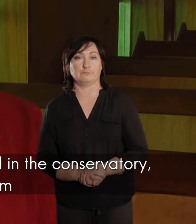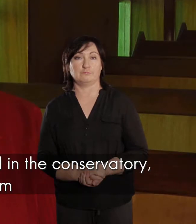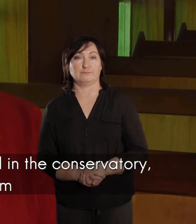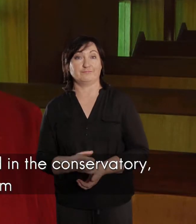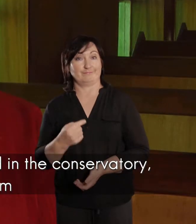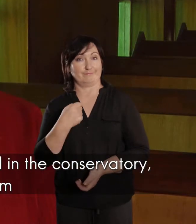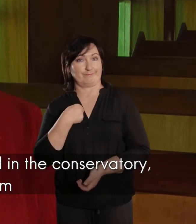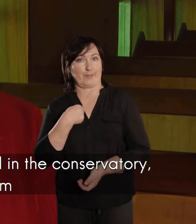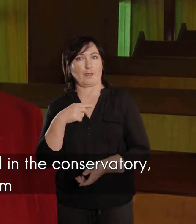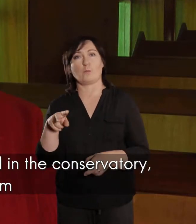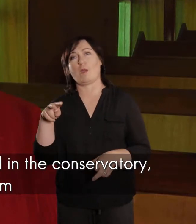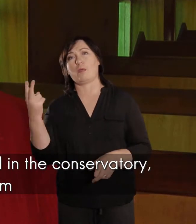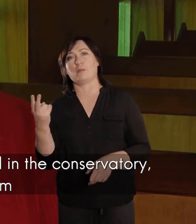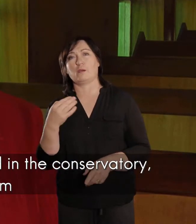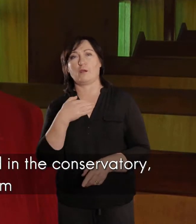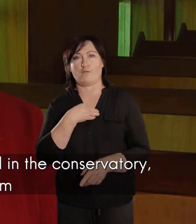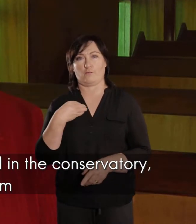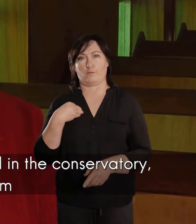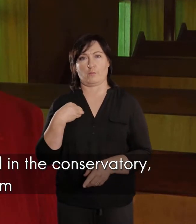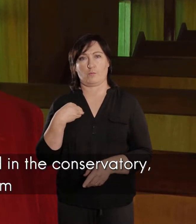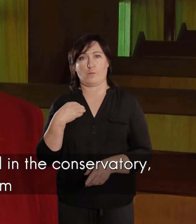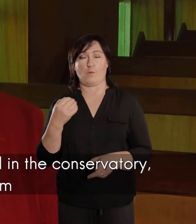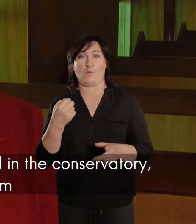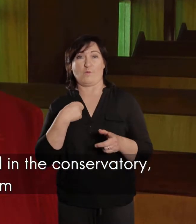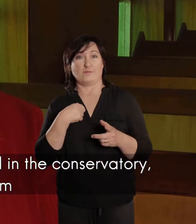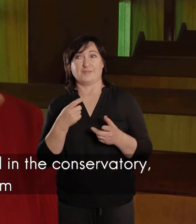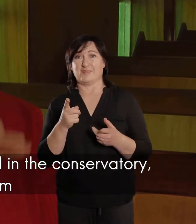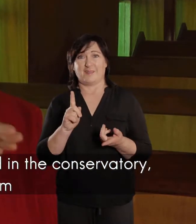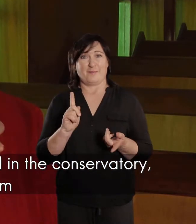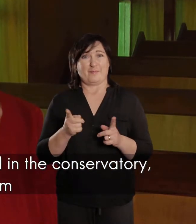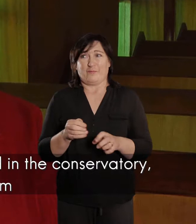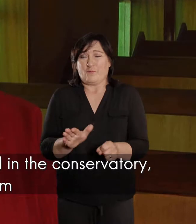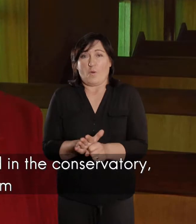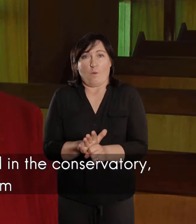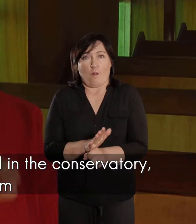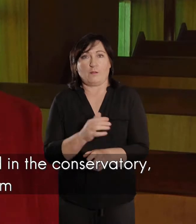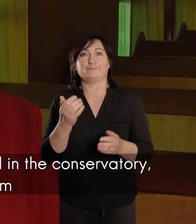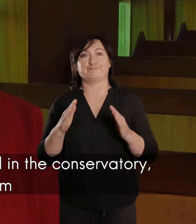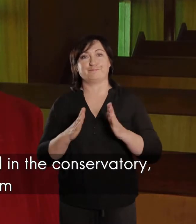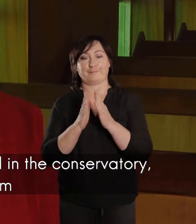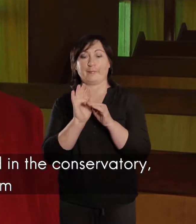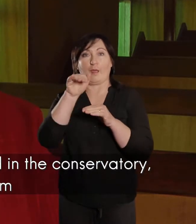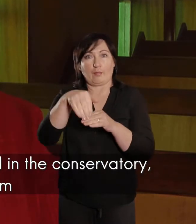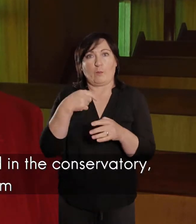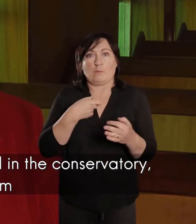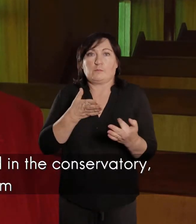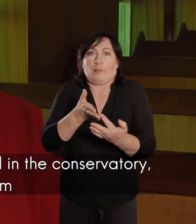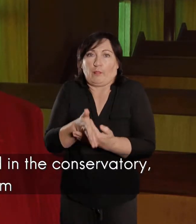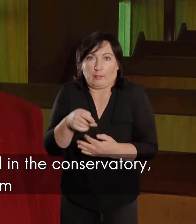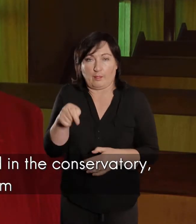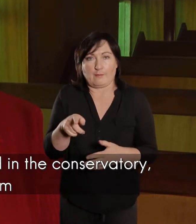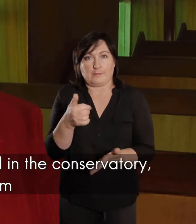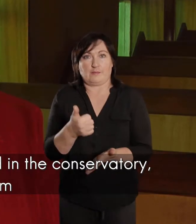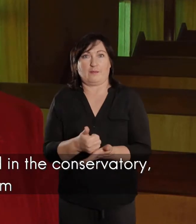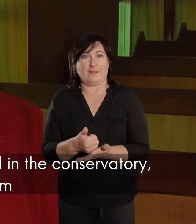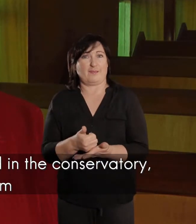en ek en en twee vrouwe oos het oos vir ons kon in weer in die konsistorie want hy was die